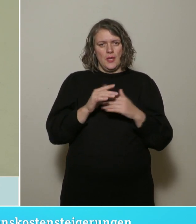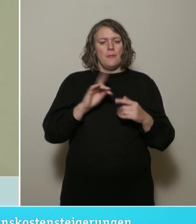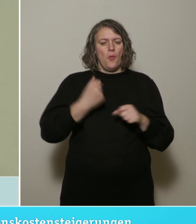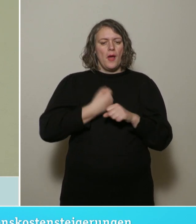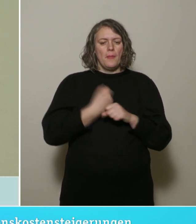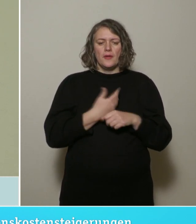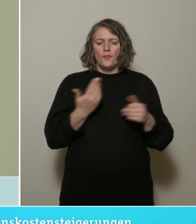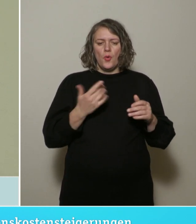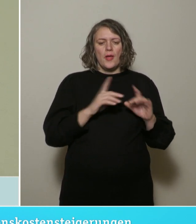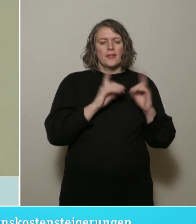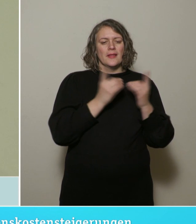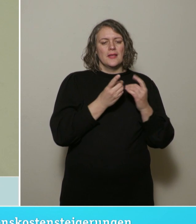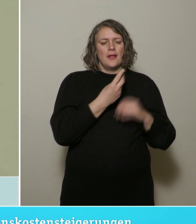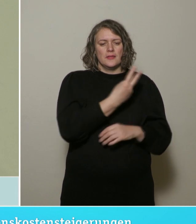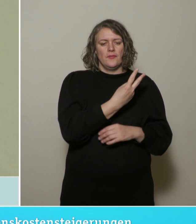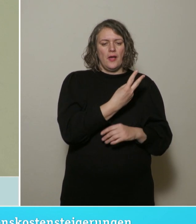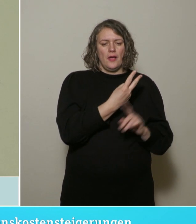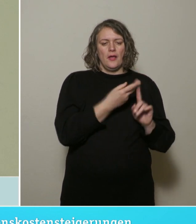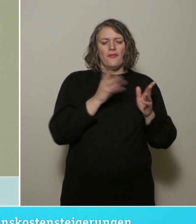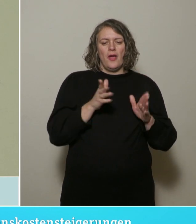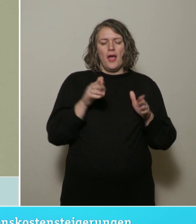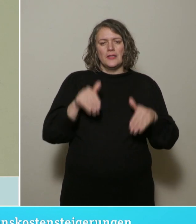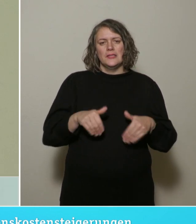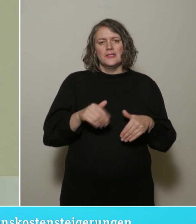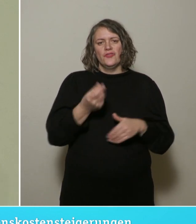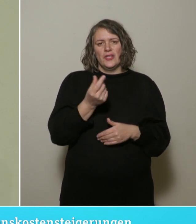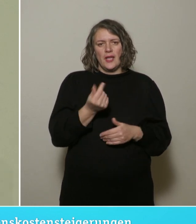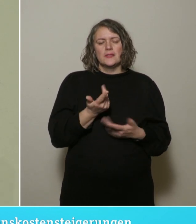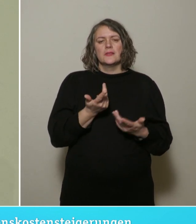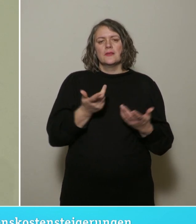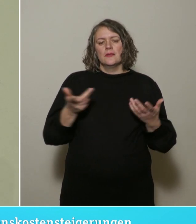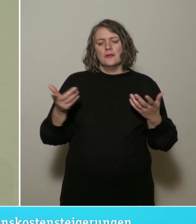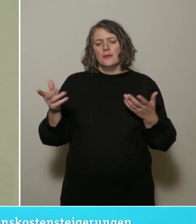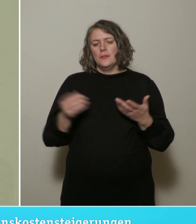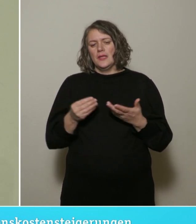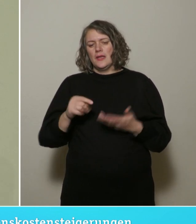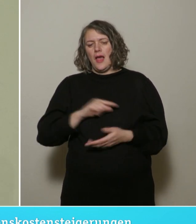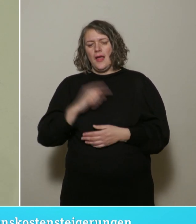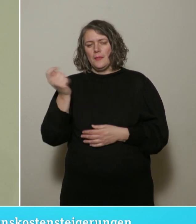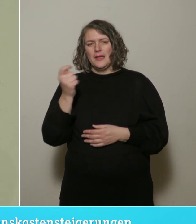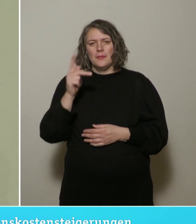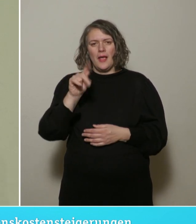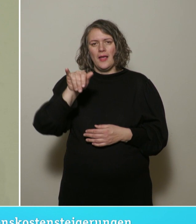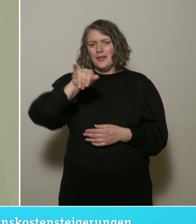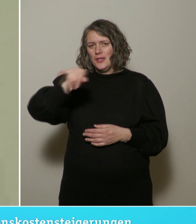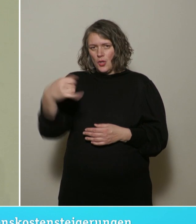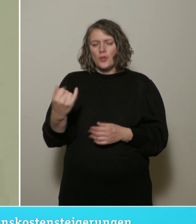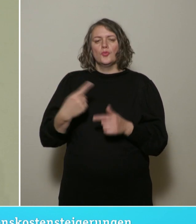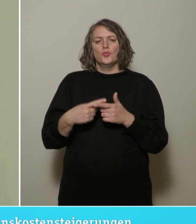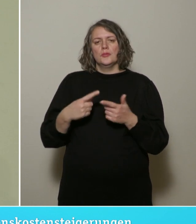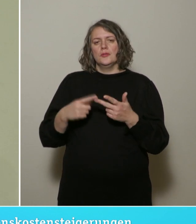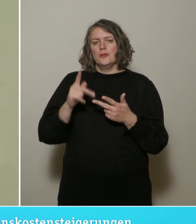vom Dezernat 2, konkret dem Fachdienst Finanzen, gemeinsam mit den Eigenbetrieben KIJ und KSJ.